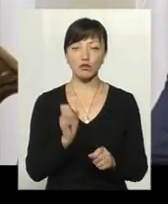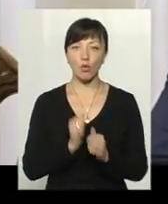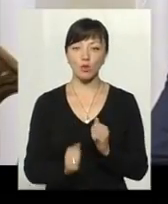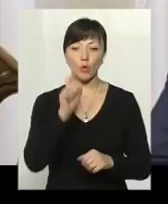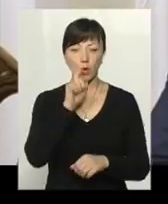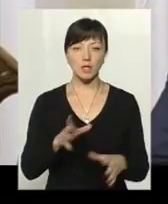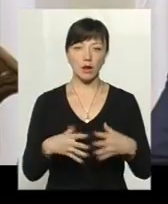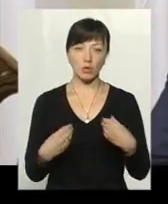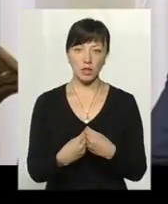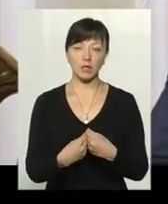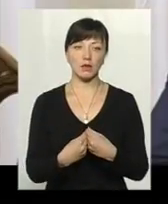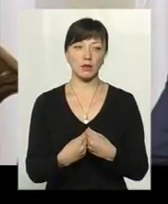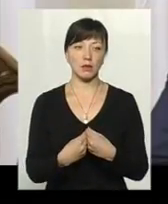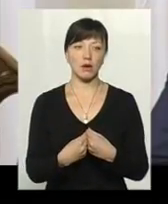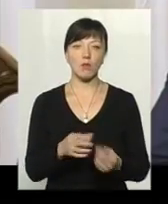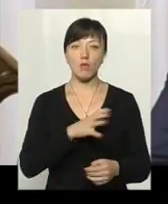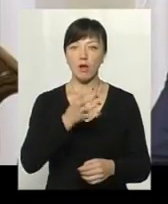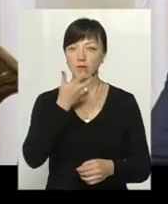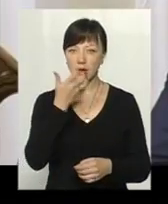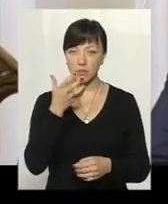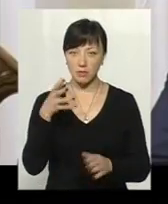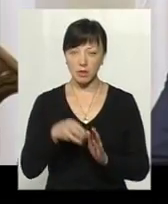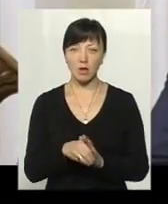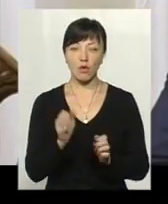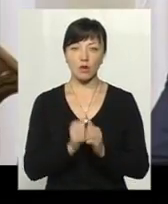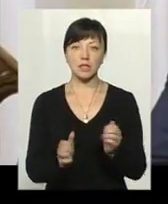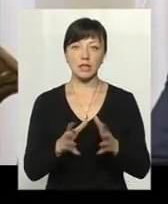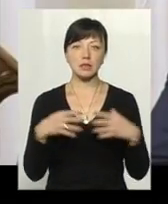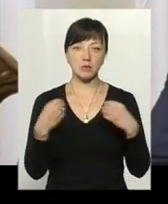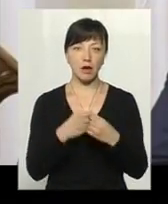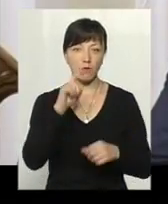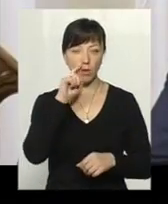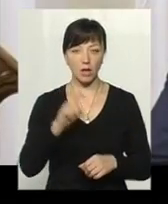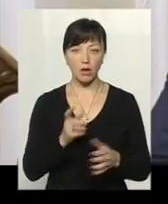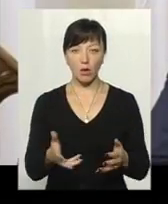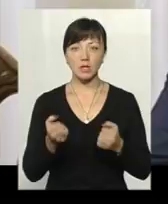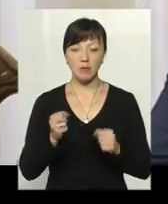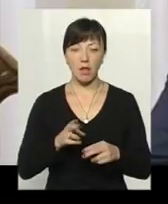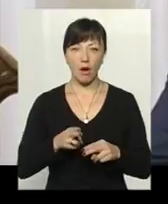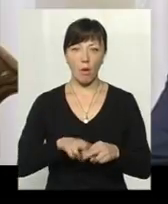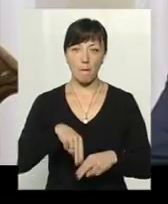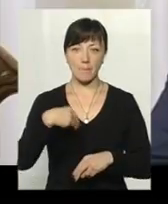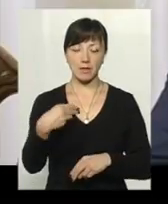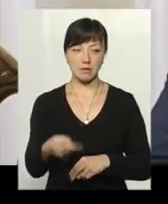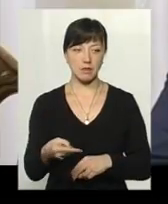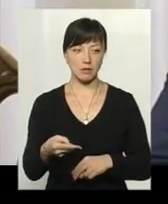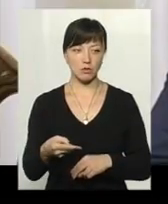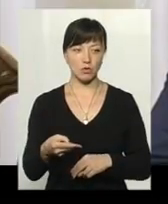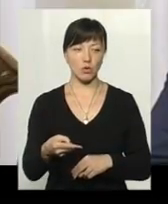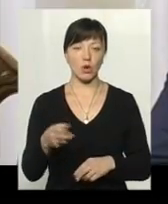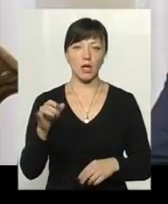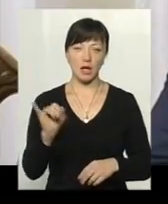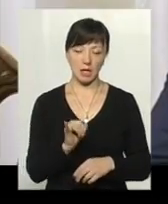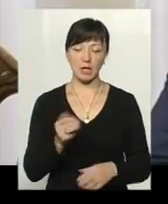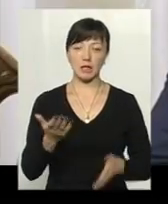кожна українська родина була обігріта, щоби кожна українська родина отримала компенсацію. І,